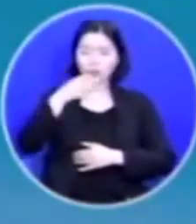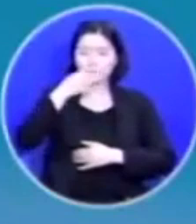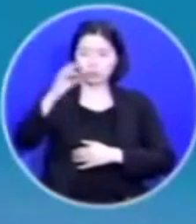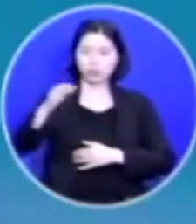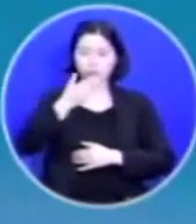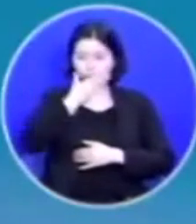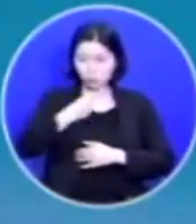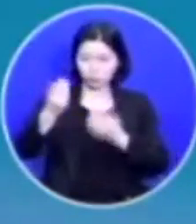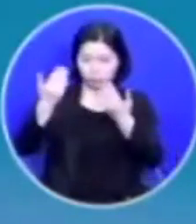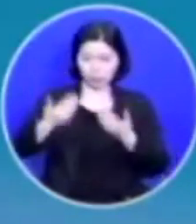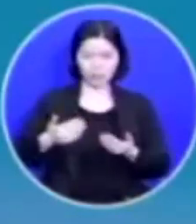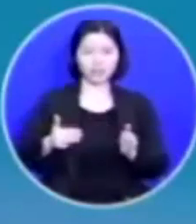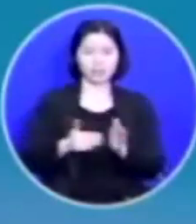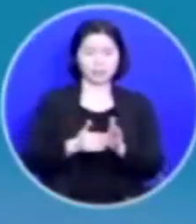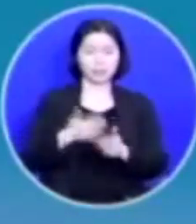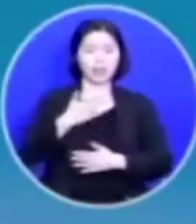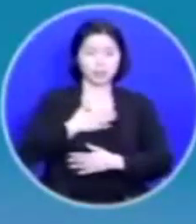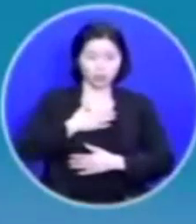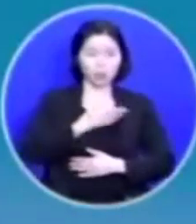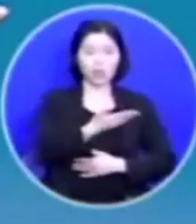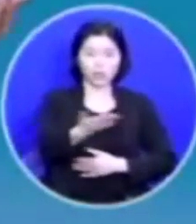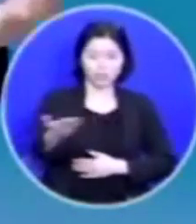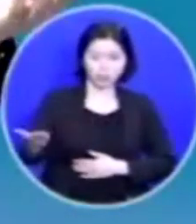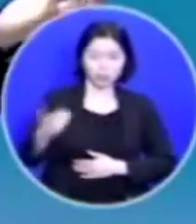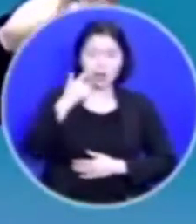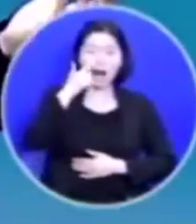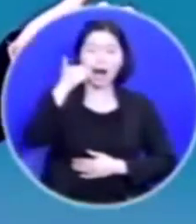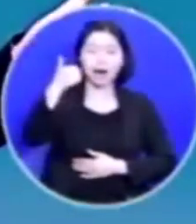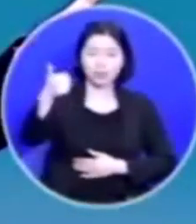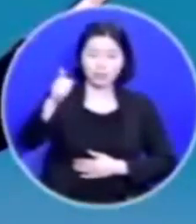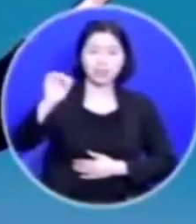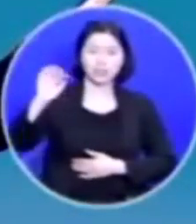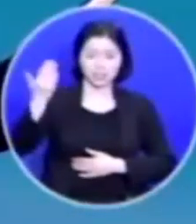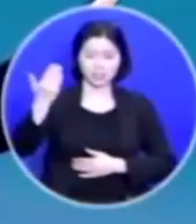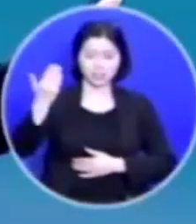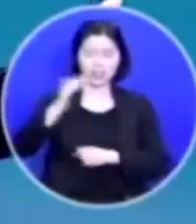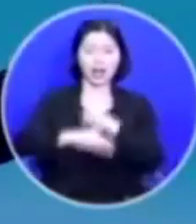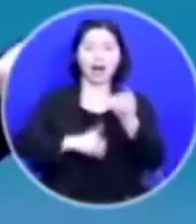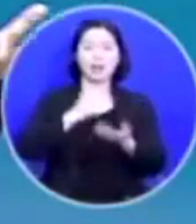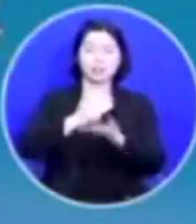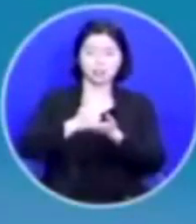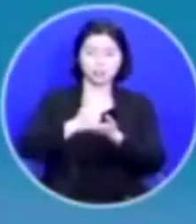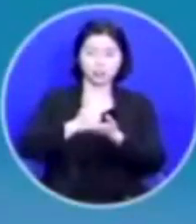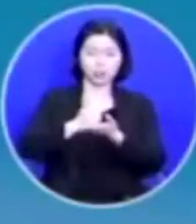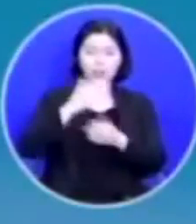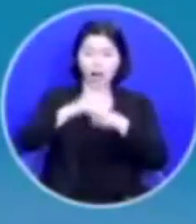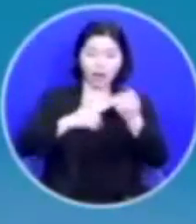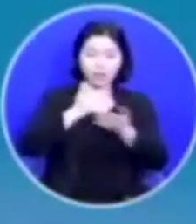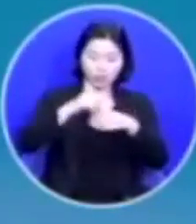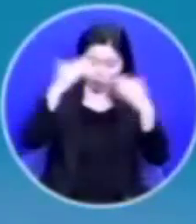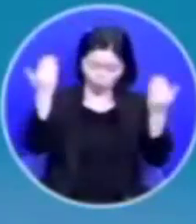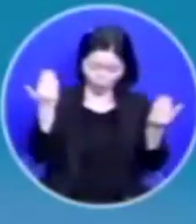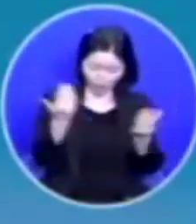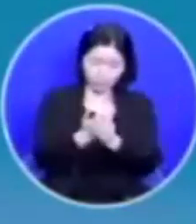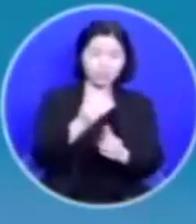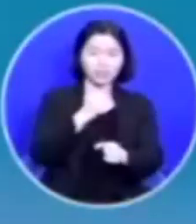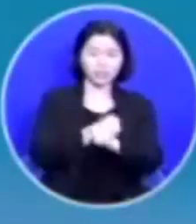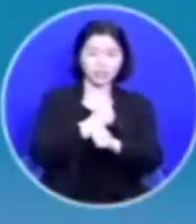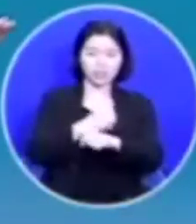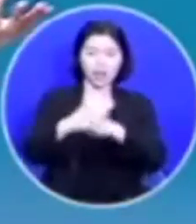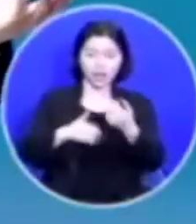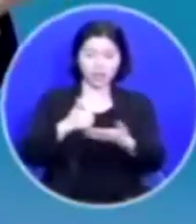저와 여러분의 아버지가 되십니다 하나님 하나님은 완전하신 하나님이시고